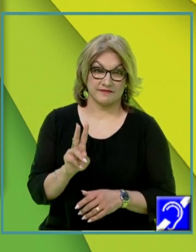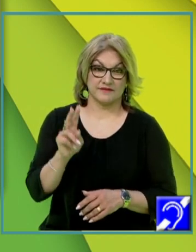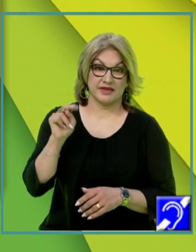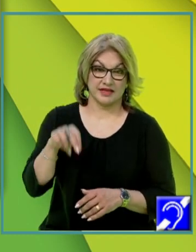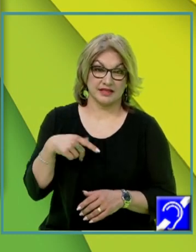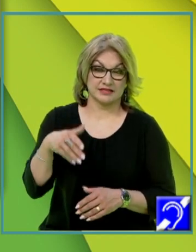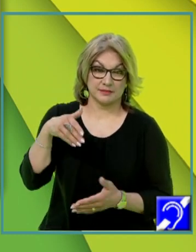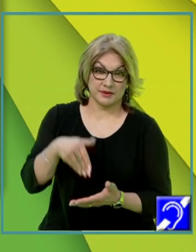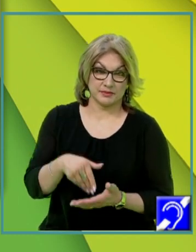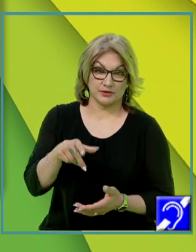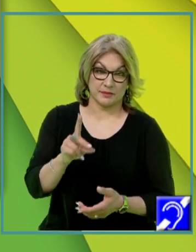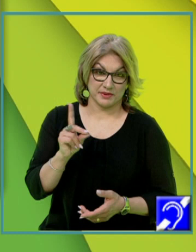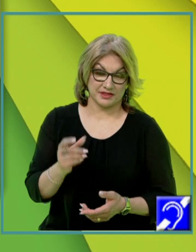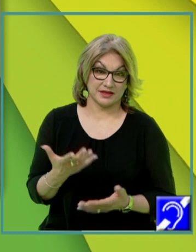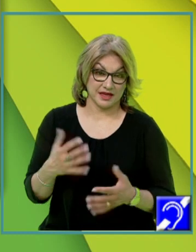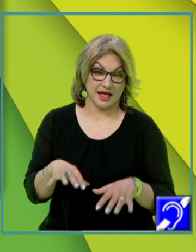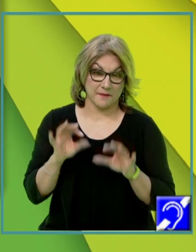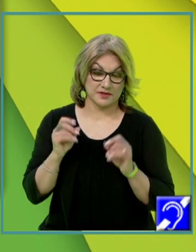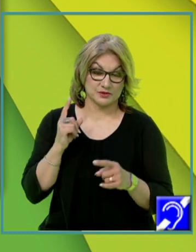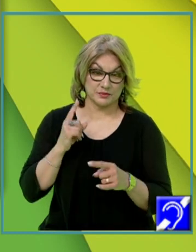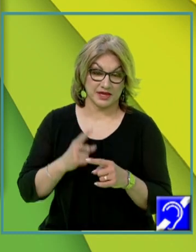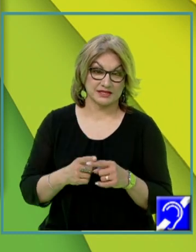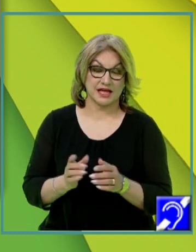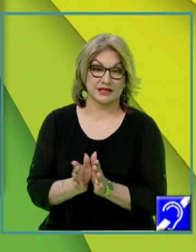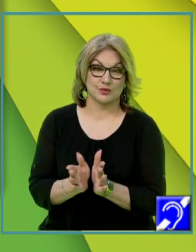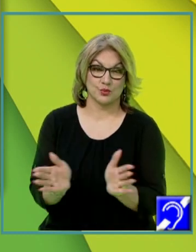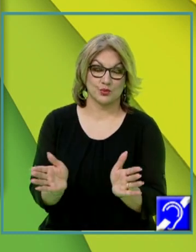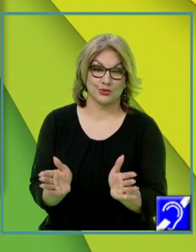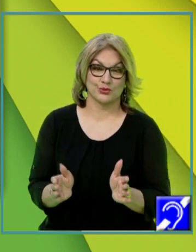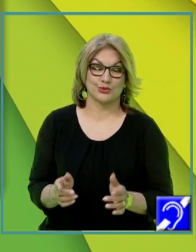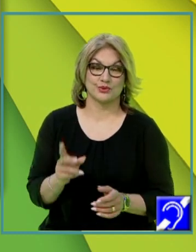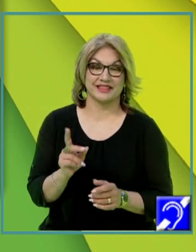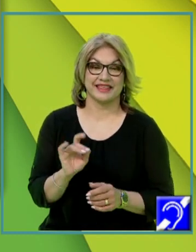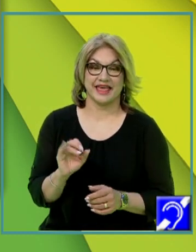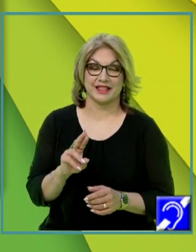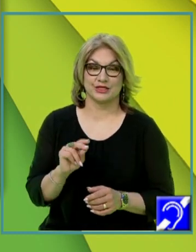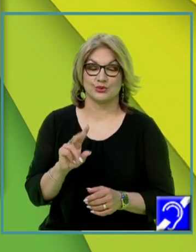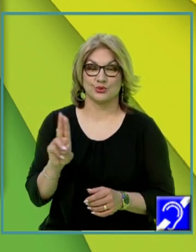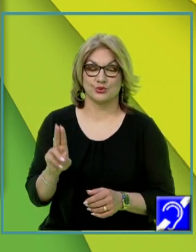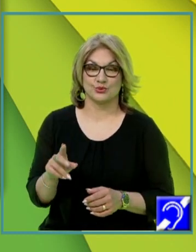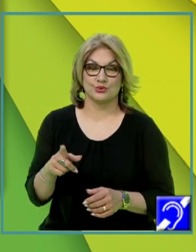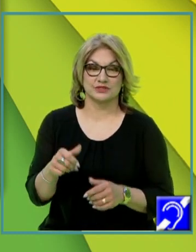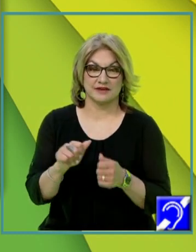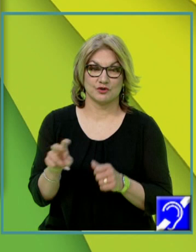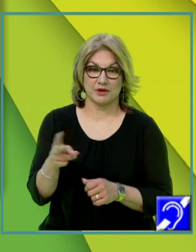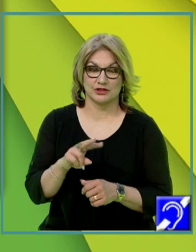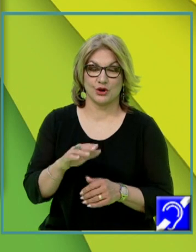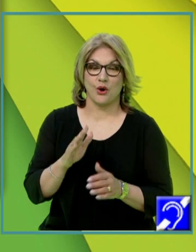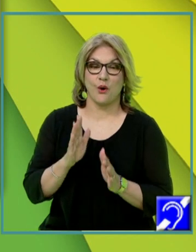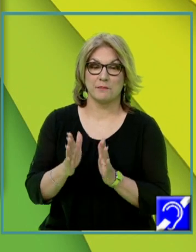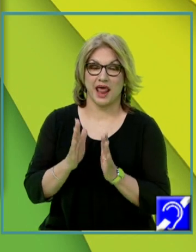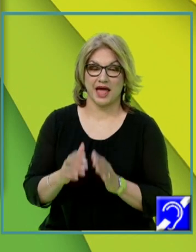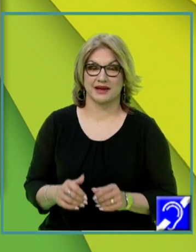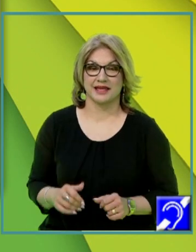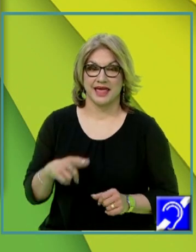și atunci am descoperit care este exact unghiul diedru format între cele două plane și anume